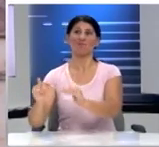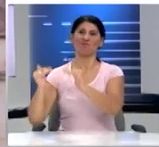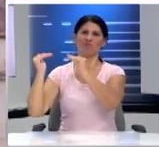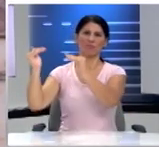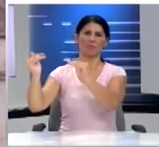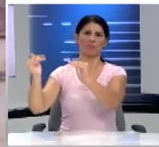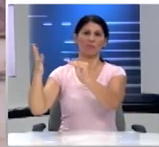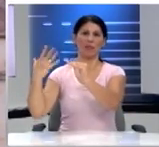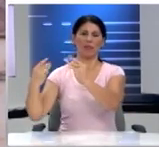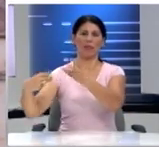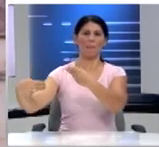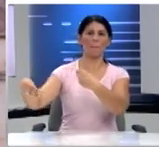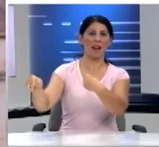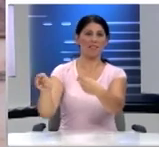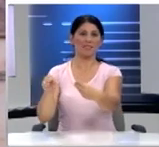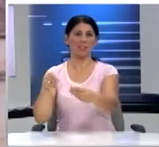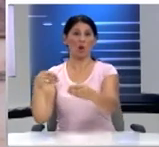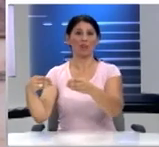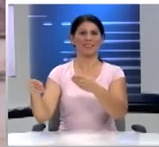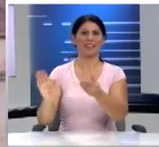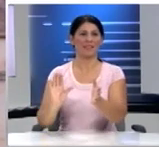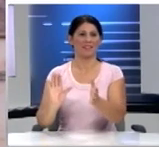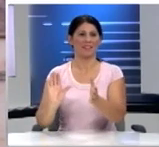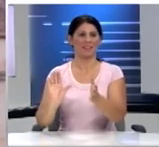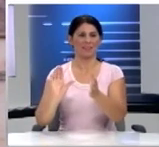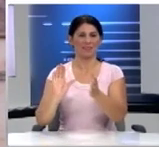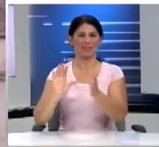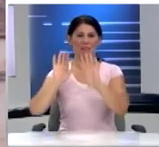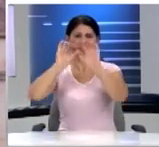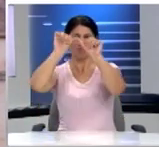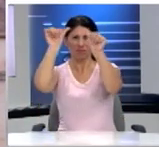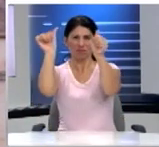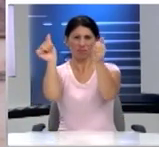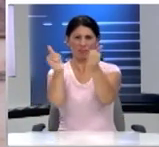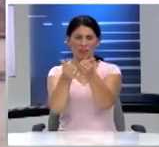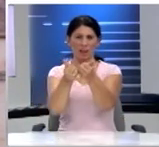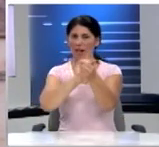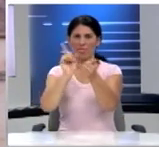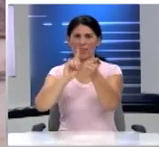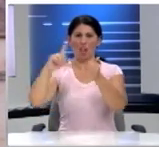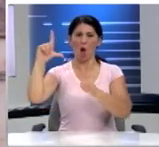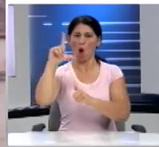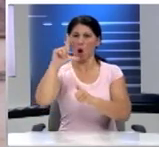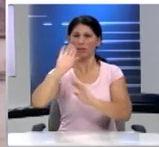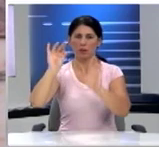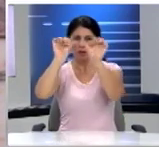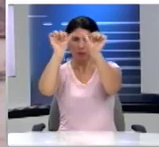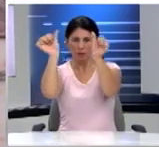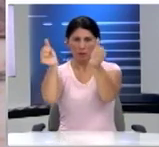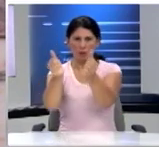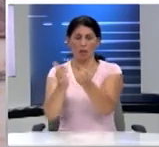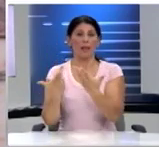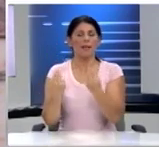Είχαν πλαστικότητα Είχαν στρογγυλάδα Δεν είχαν γωνίες Ήταν πιο κοντά στο